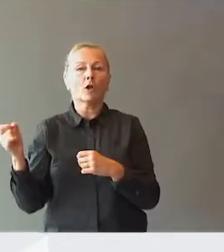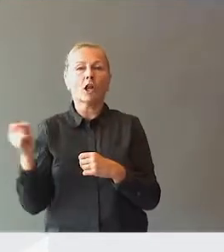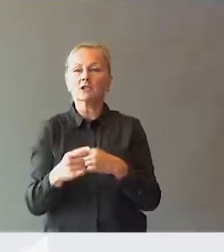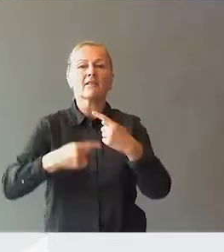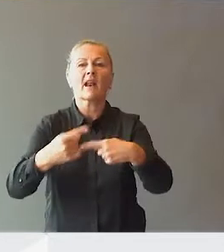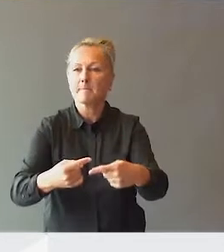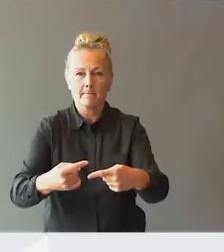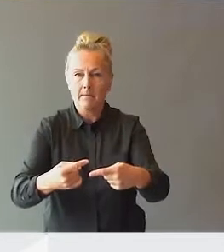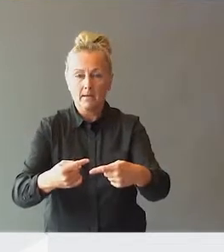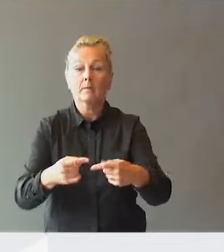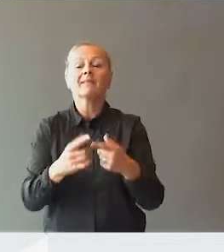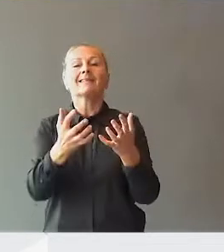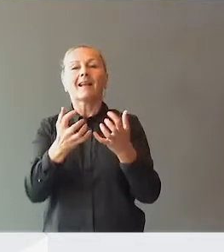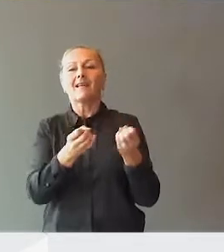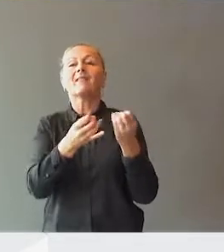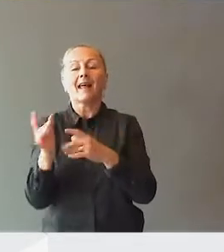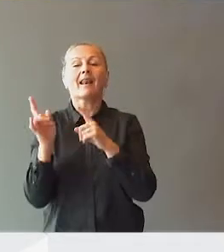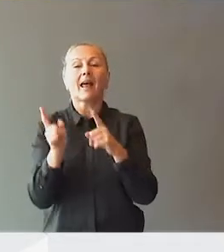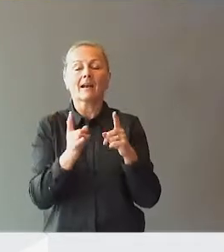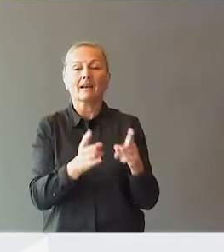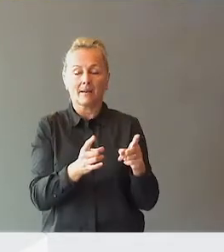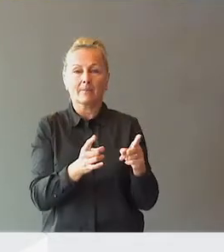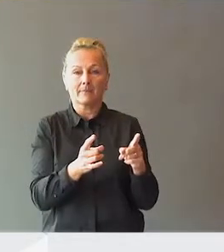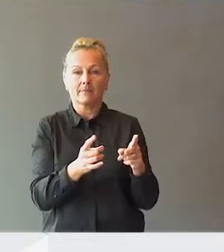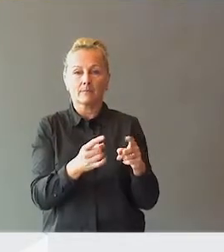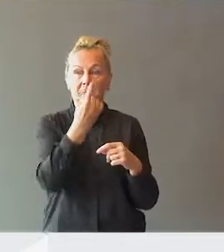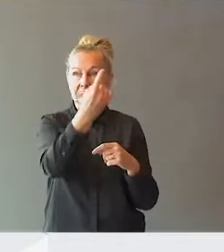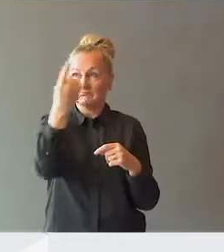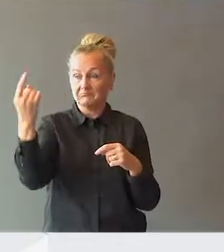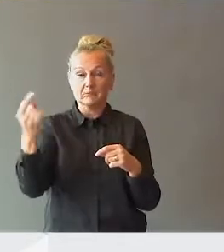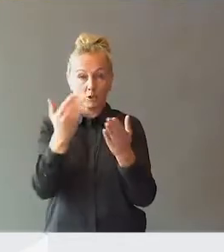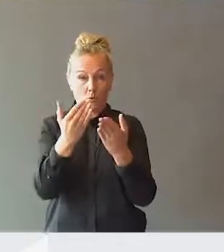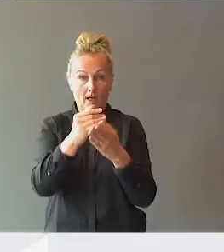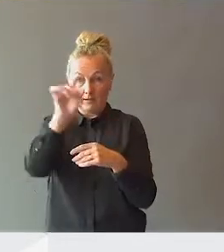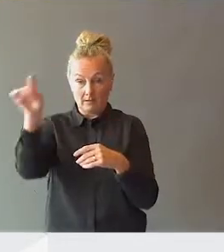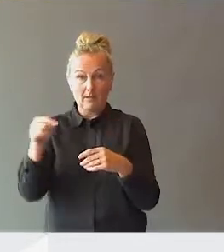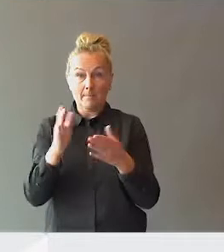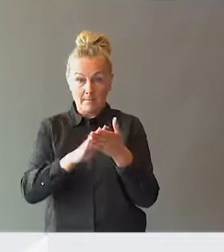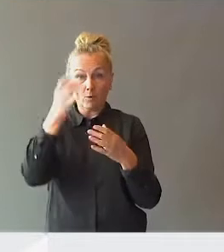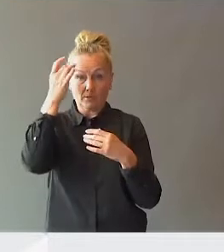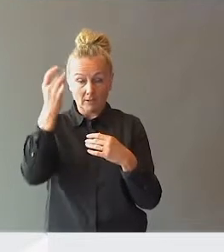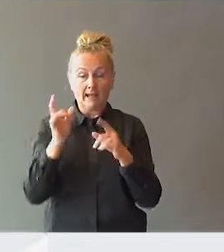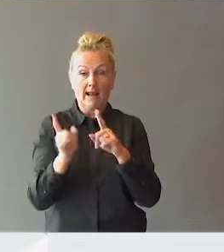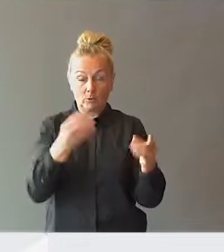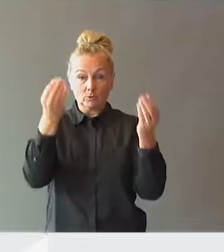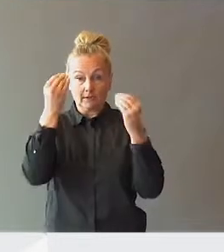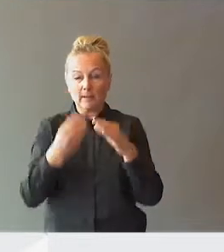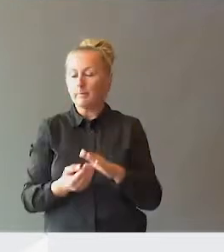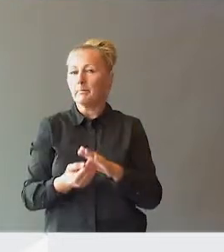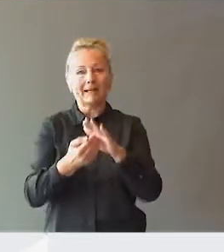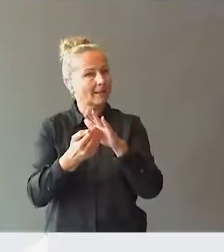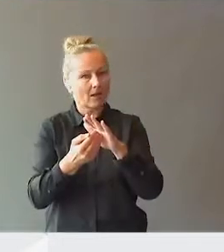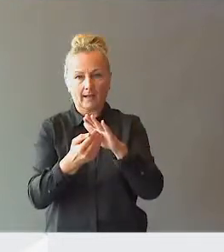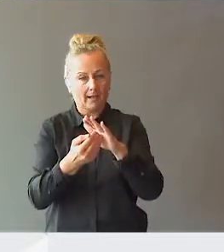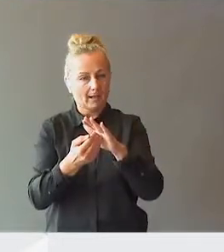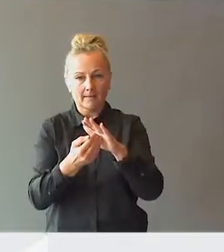her. Vi trenger flere lærere på den enkelte skolen med denne kompetansen. Læreutdanninger bidrar ikke